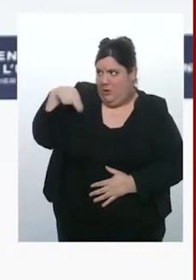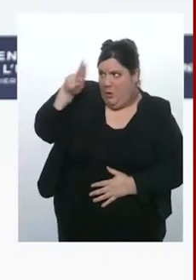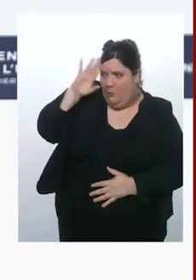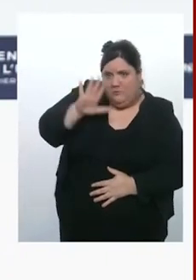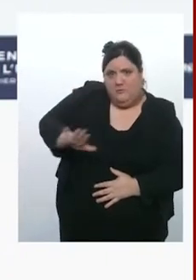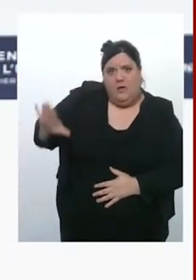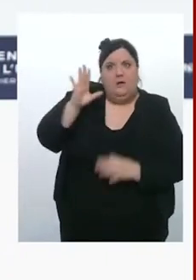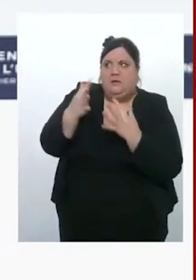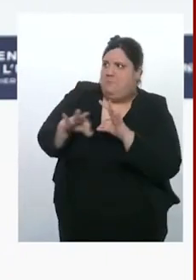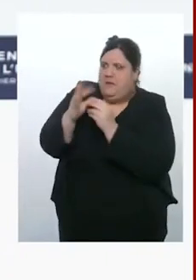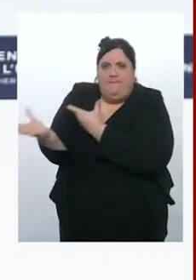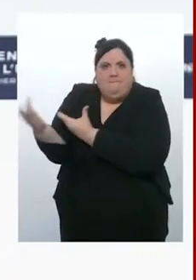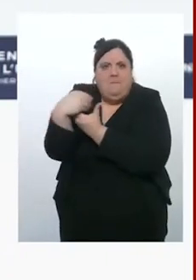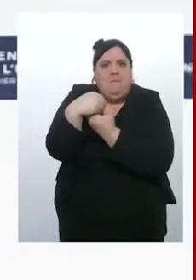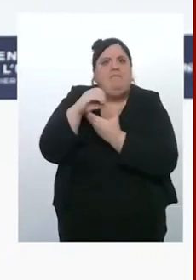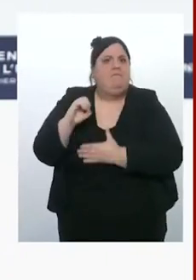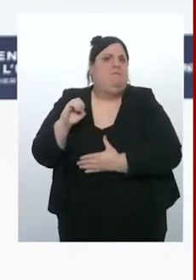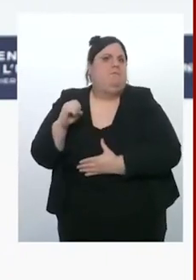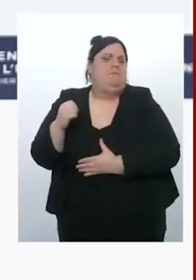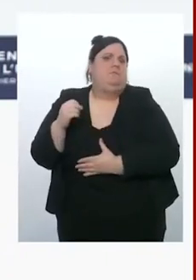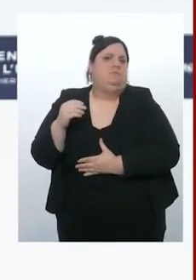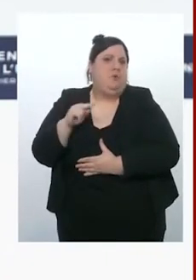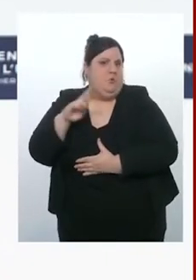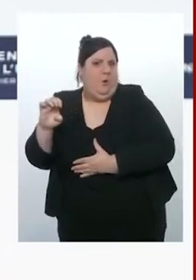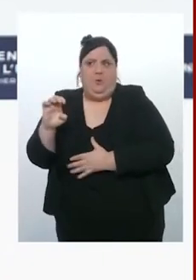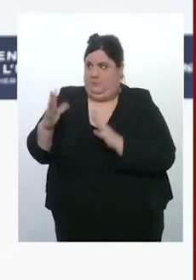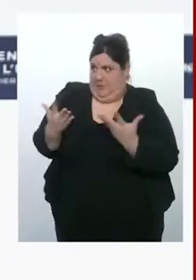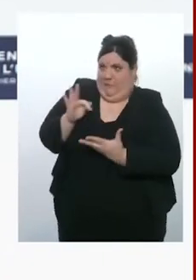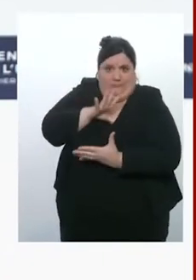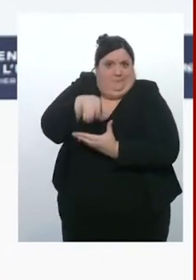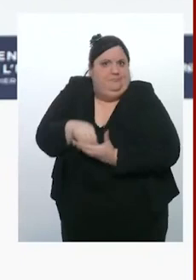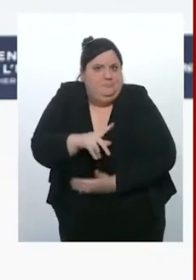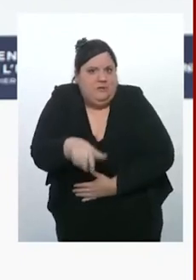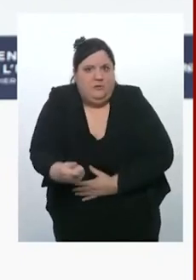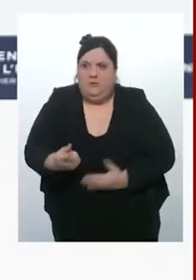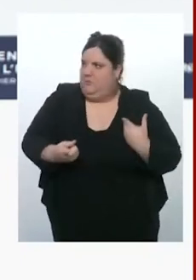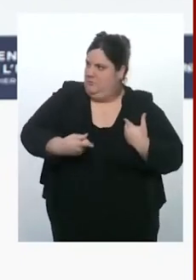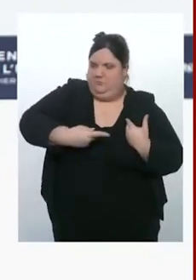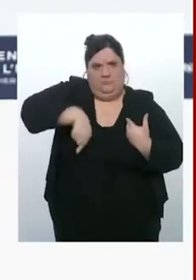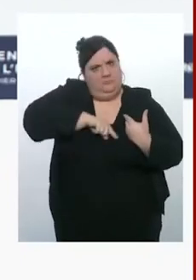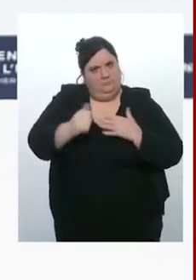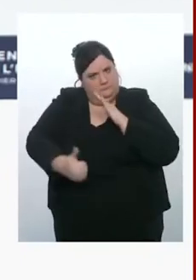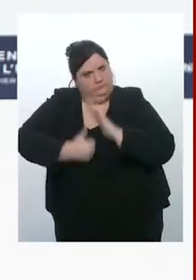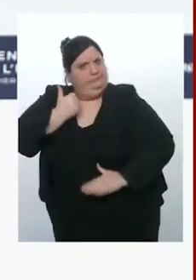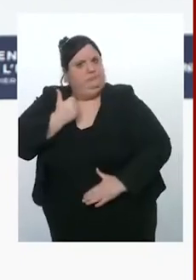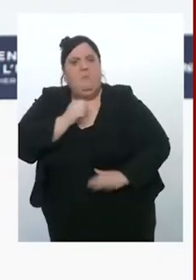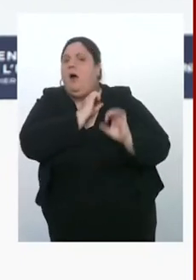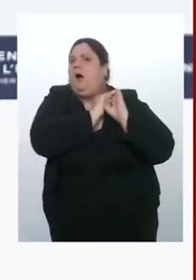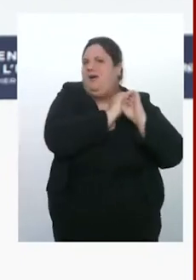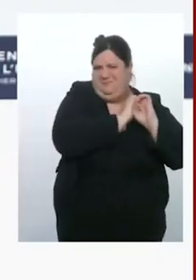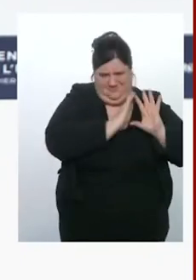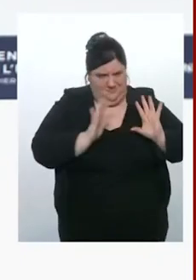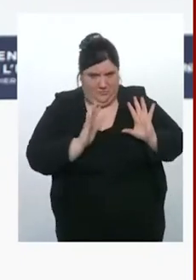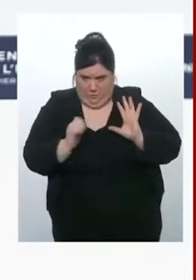nous sommes souverains, notre avenir, et si on considère que cette guerre détermine notre avenir, ce que je crois profondément, parce que se